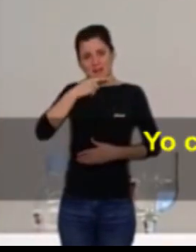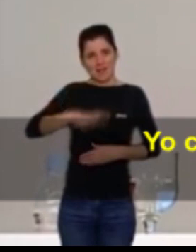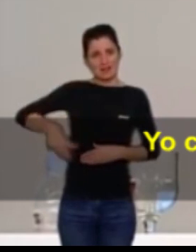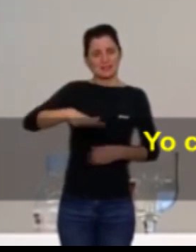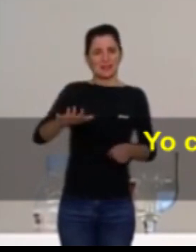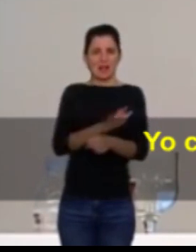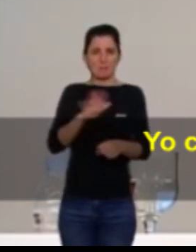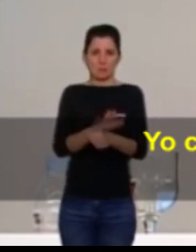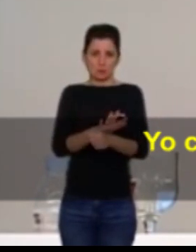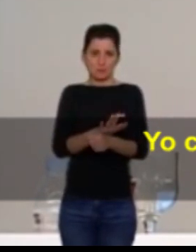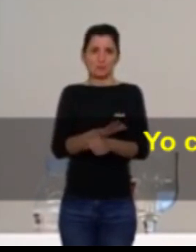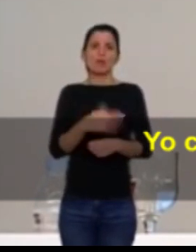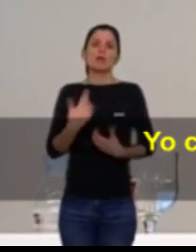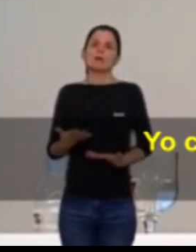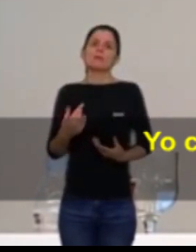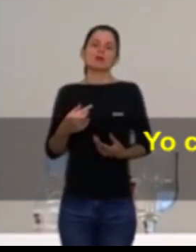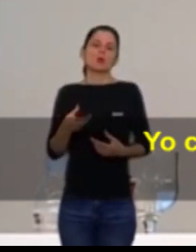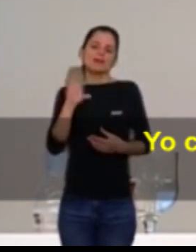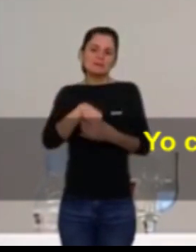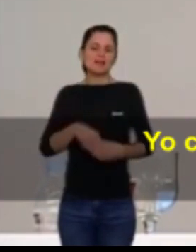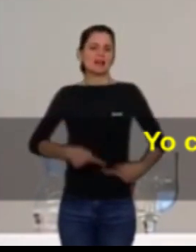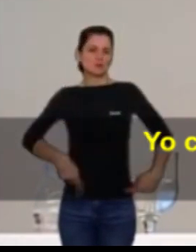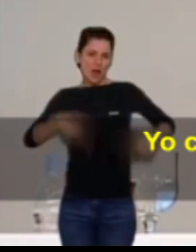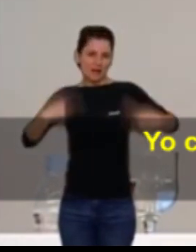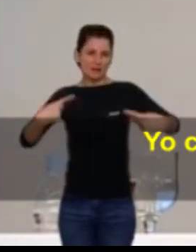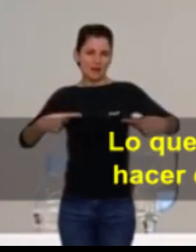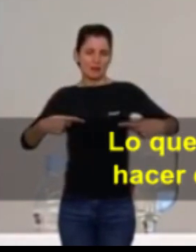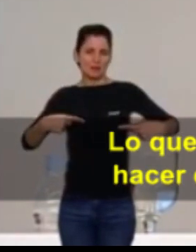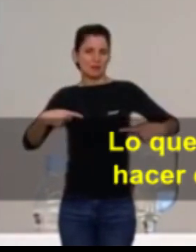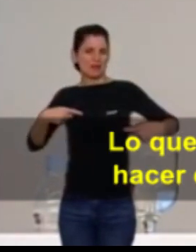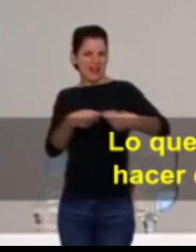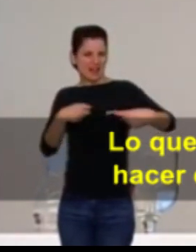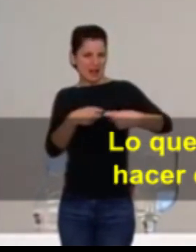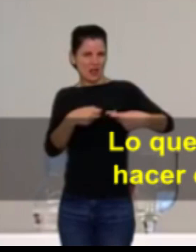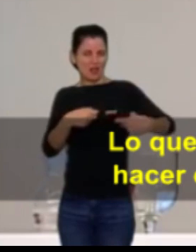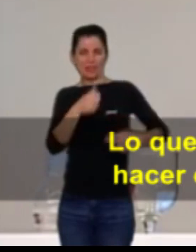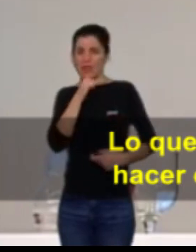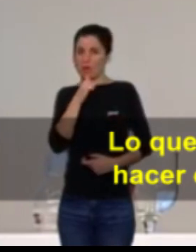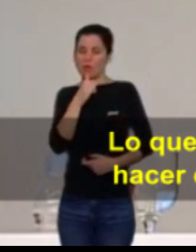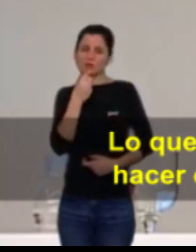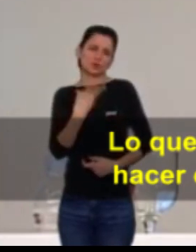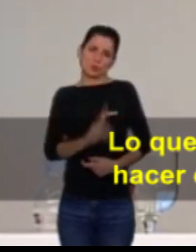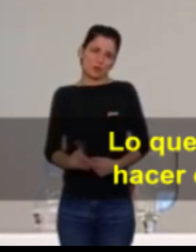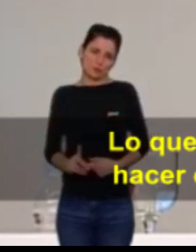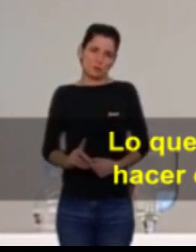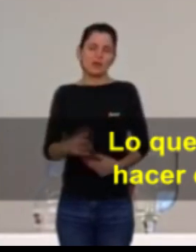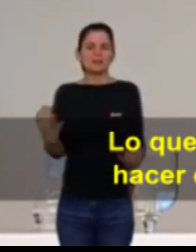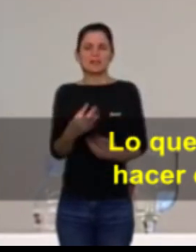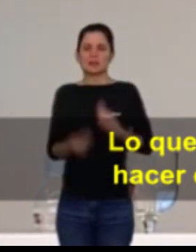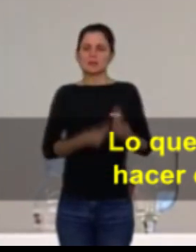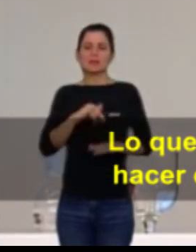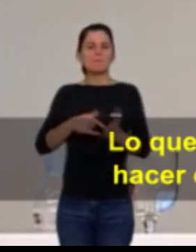Jo crec que no és una bona cosa entrar en una guerra de l'aigua, sinó que el que s'ha de fer és planificar,